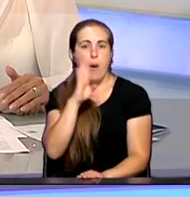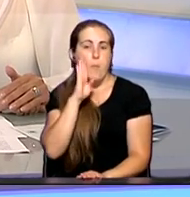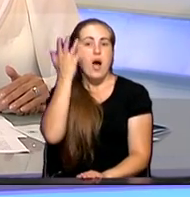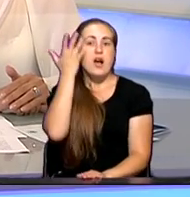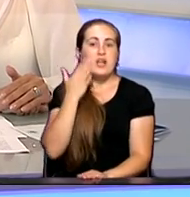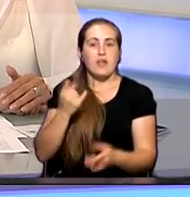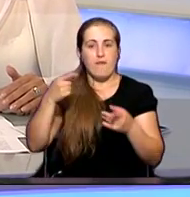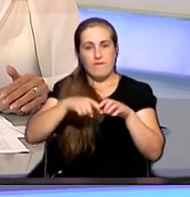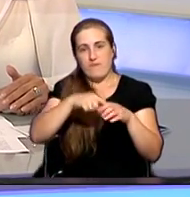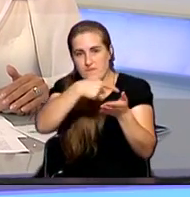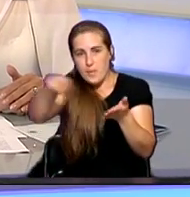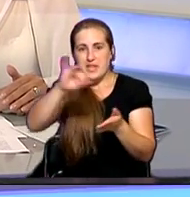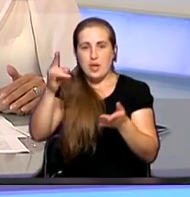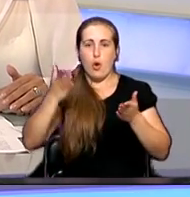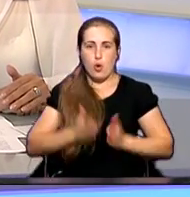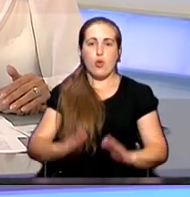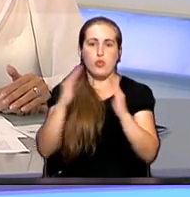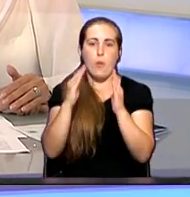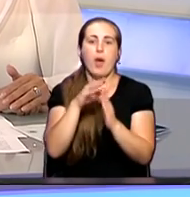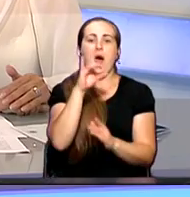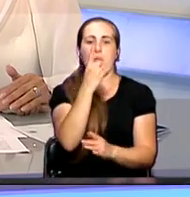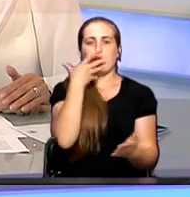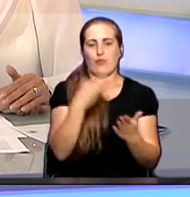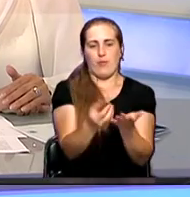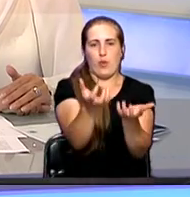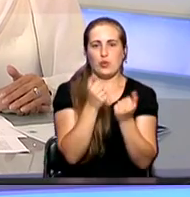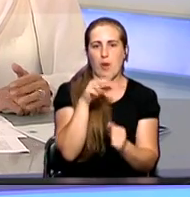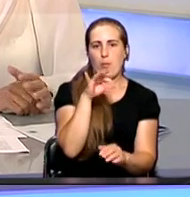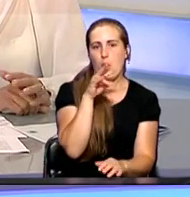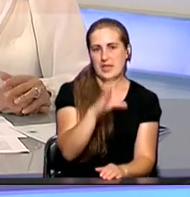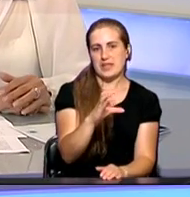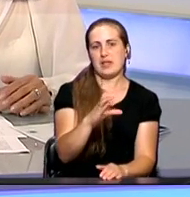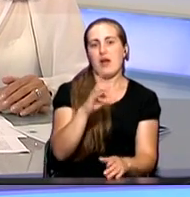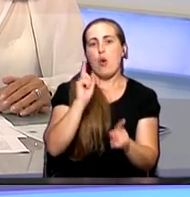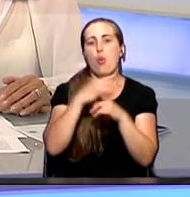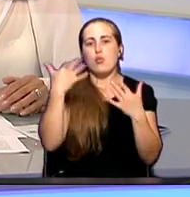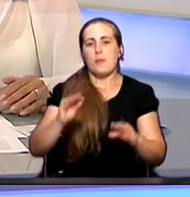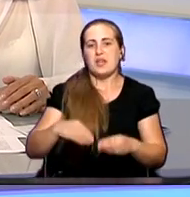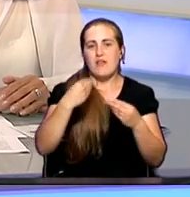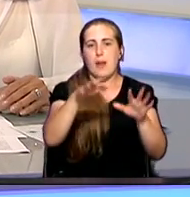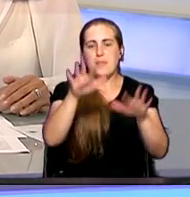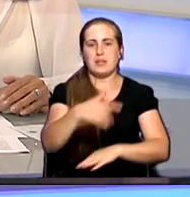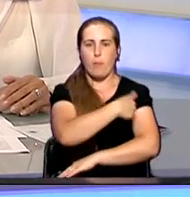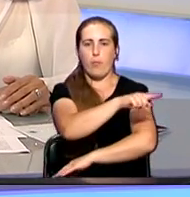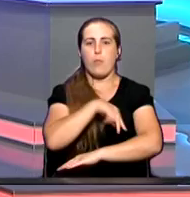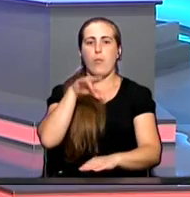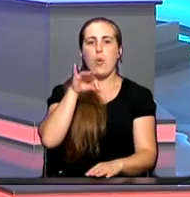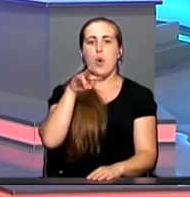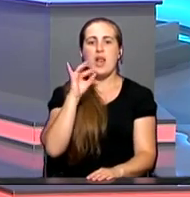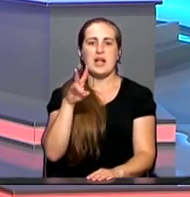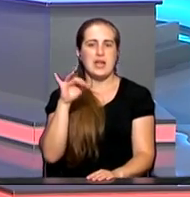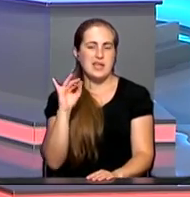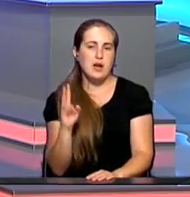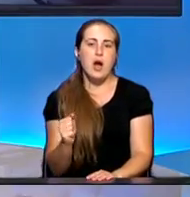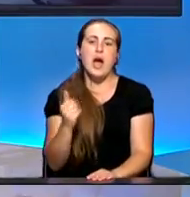выписываются из роддома, и ребенок получает свой полис обязательного медицинского страхования, его предъявляют уже в поликлинике. Есть ли у нас